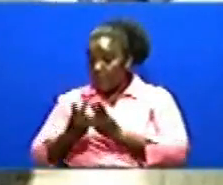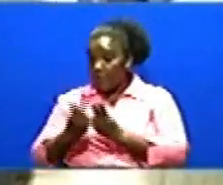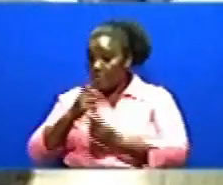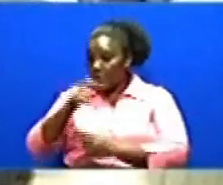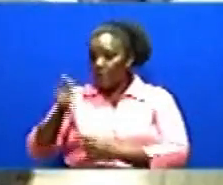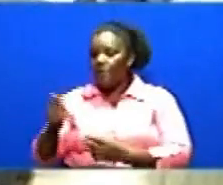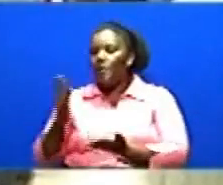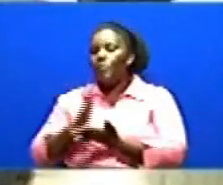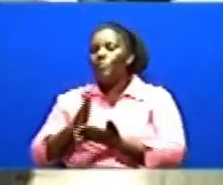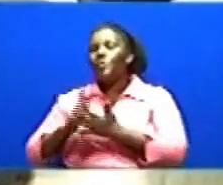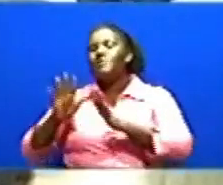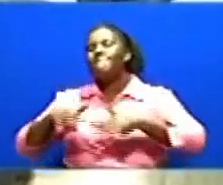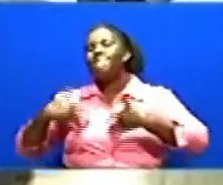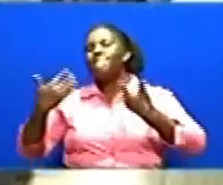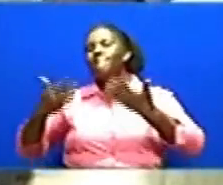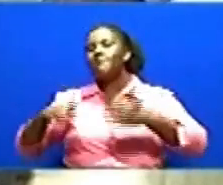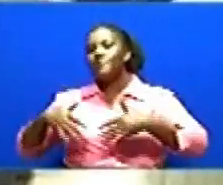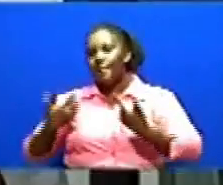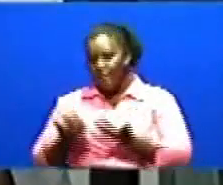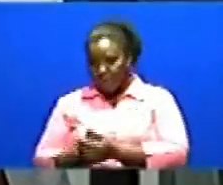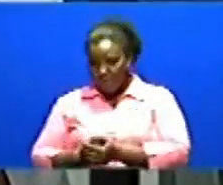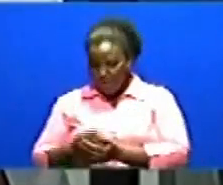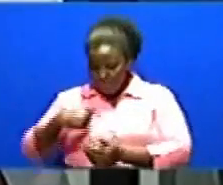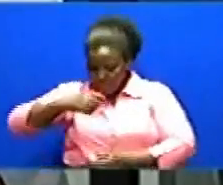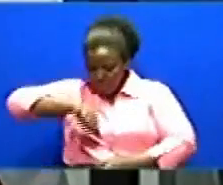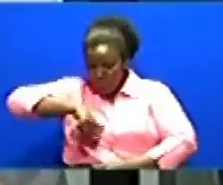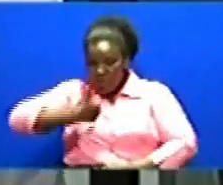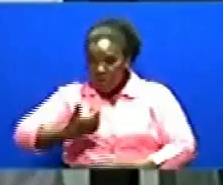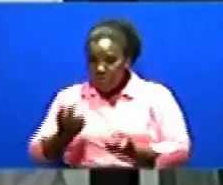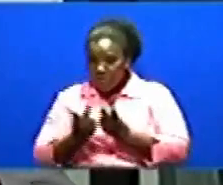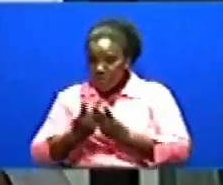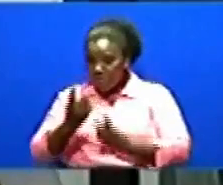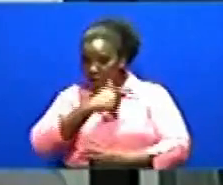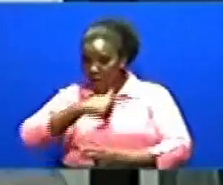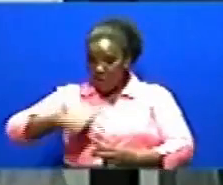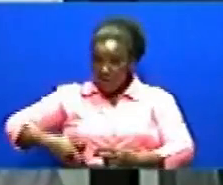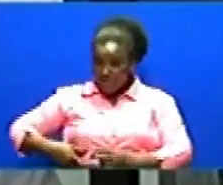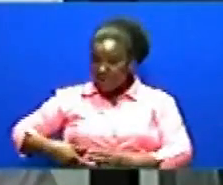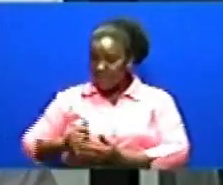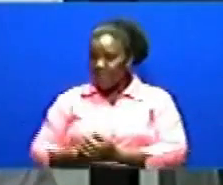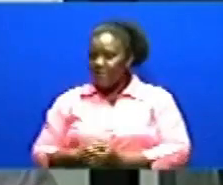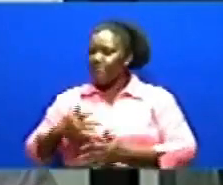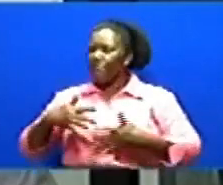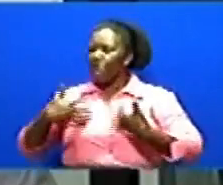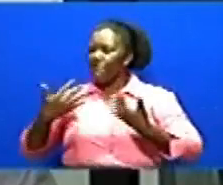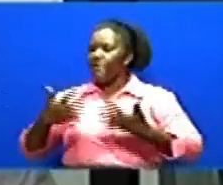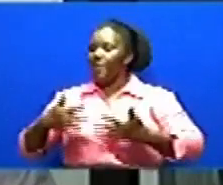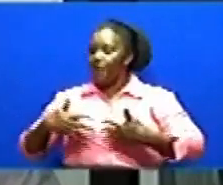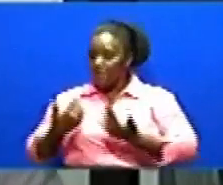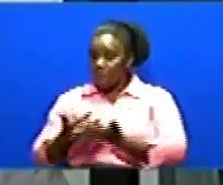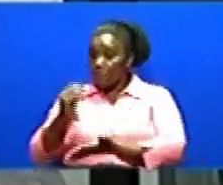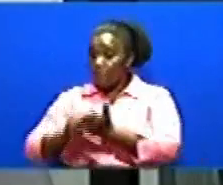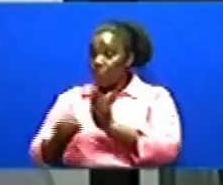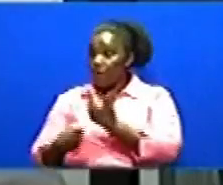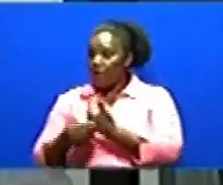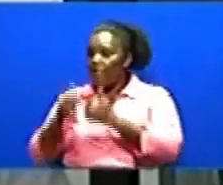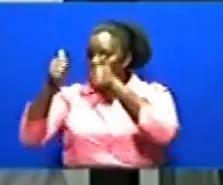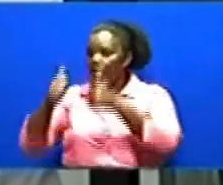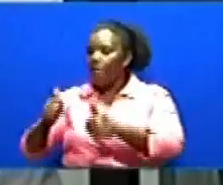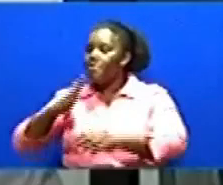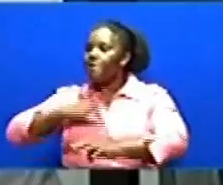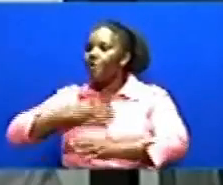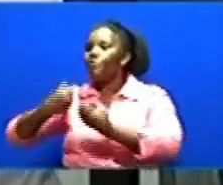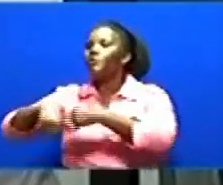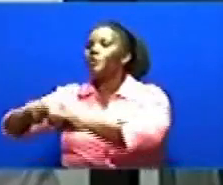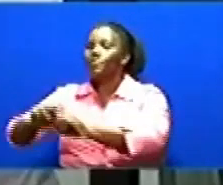kwangu mboe ni mwami nafura sana Kwa mba ni meweza kutimiza kila mbacho Mimi pia Nileweza kuwaidi madaktari wenzangu Lakini kila